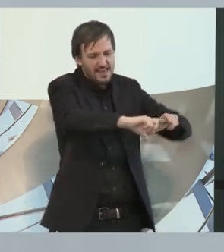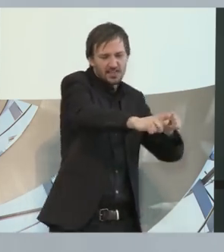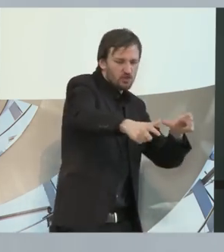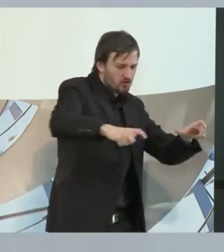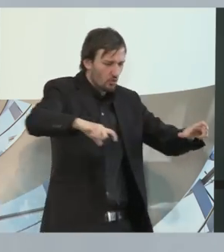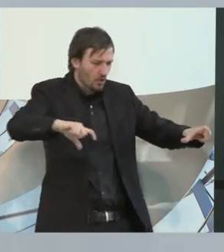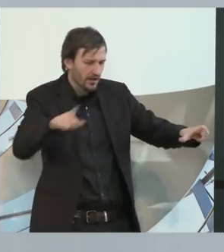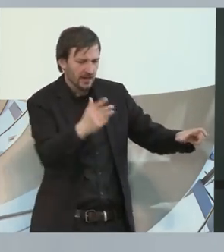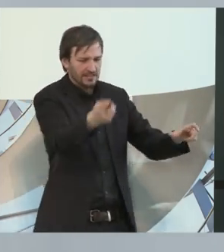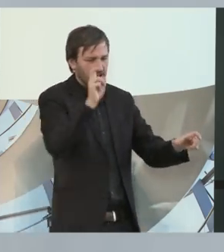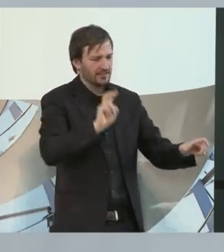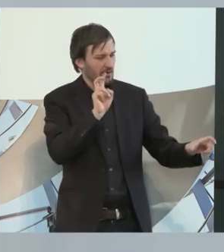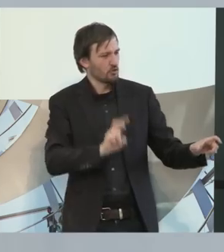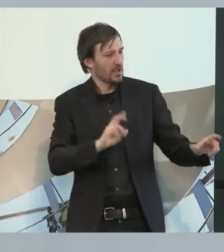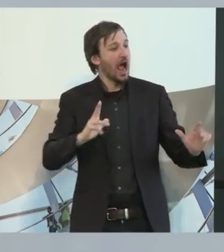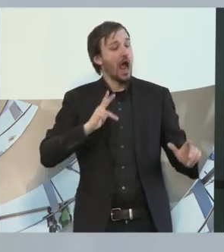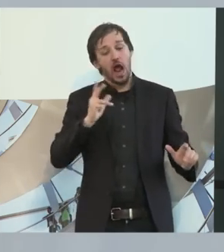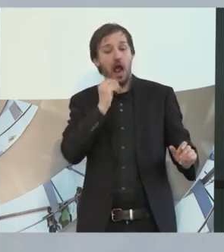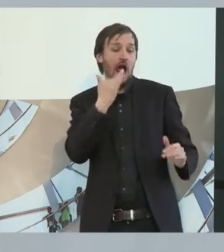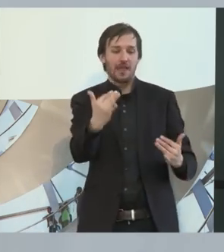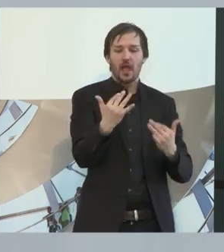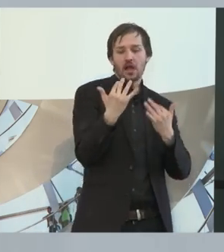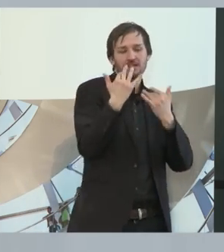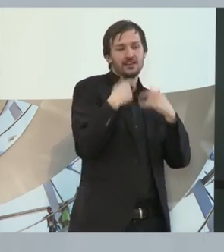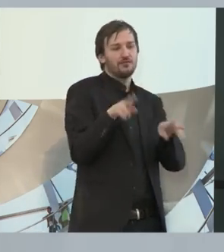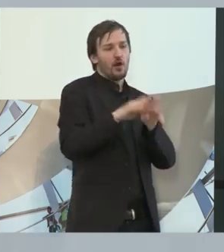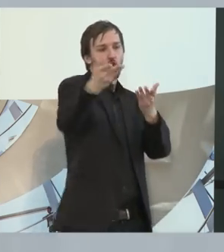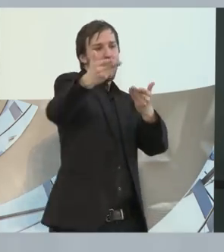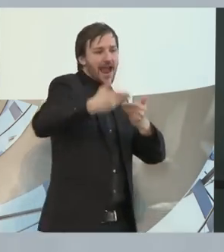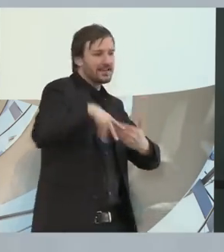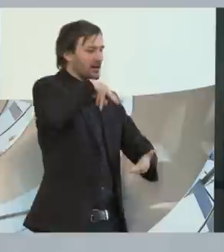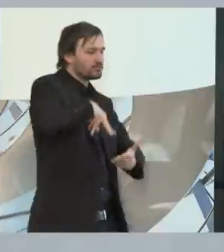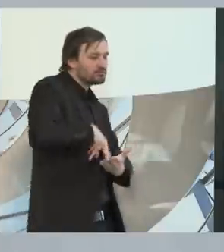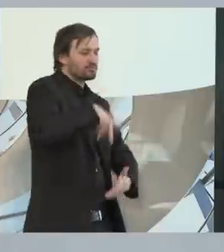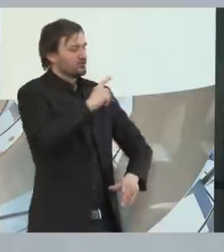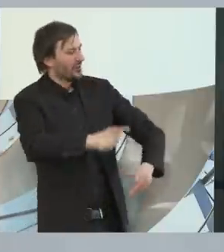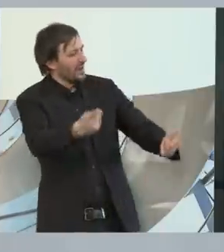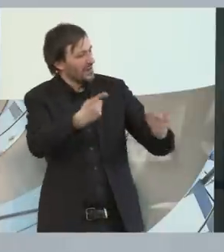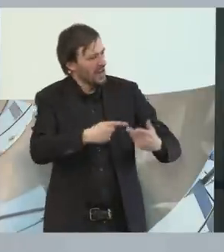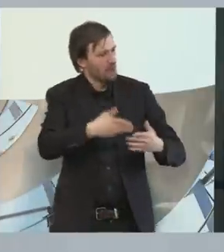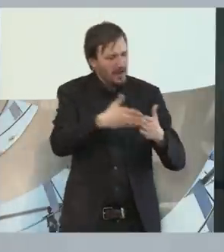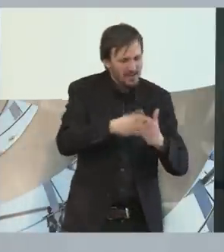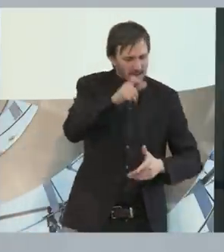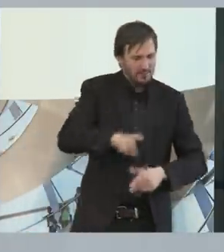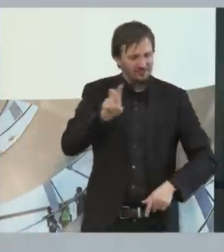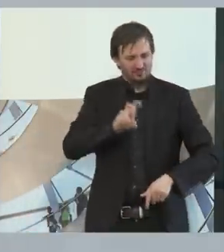ja etwas Attraktives arbeiten. Das ist ja schließlich das Eingangsportal unserer Einrichtung, unseres Unternehmens.